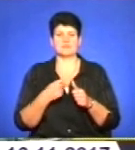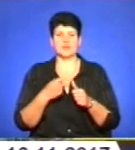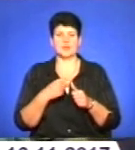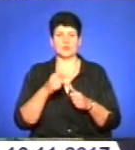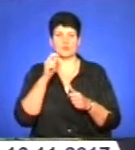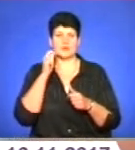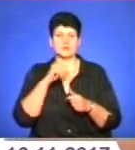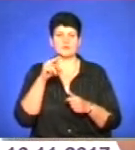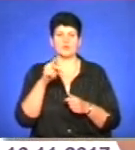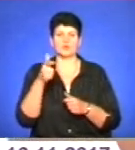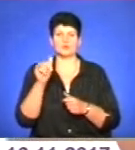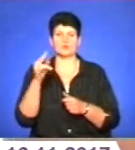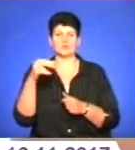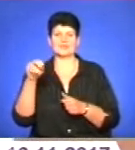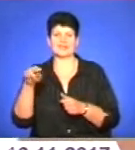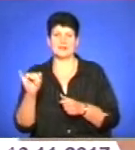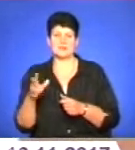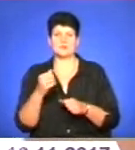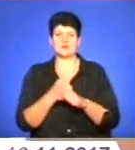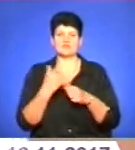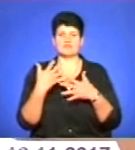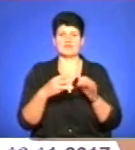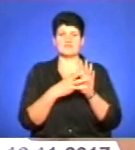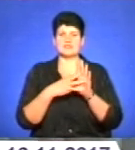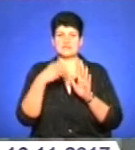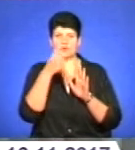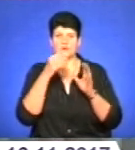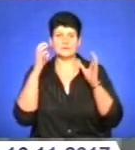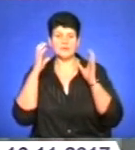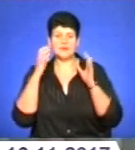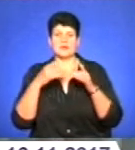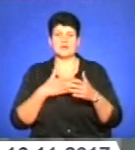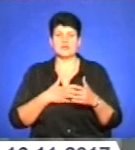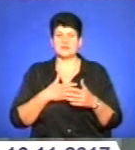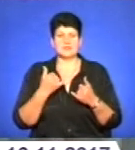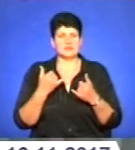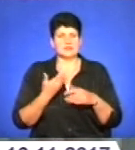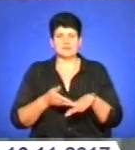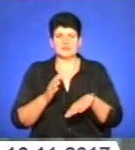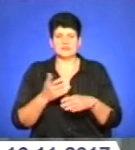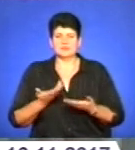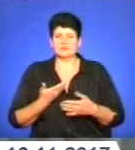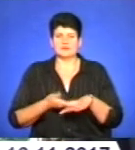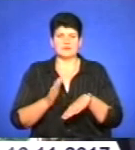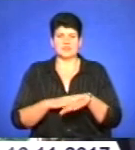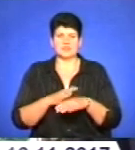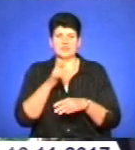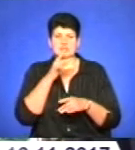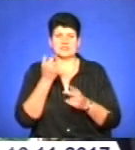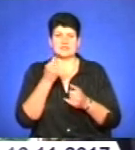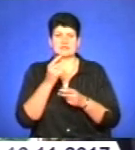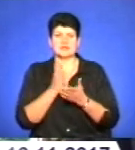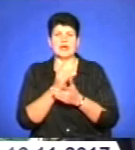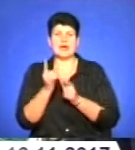радіо Петро Гудима. На радіо журналіст працює вже 8 років. Каже, радійники зараз переживають непрості часи, оскільки триває реформа суспільного